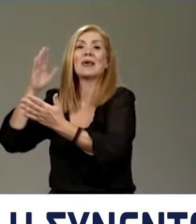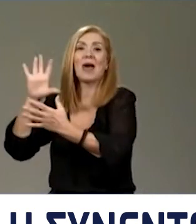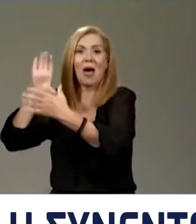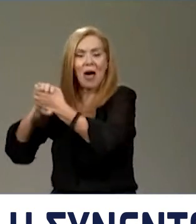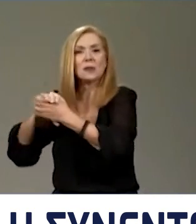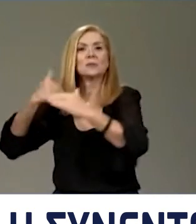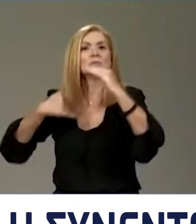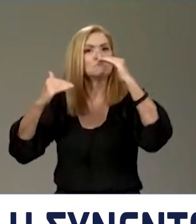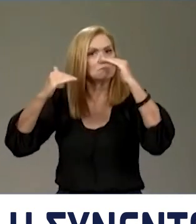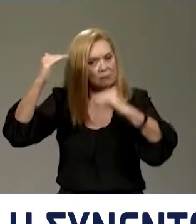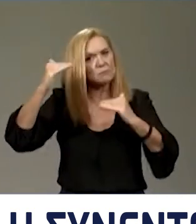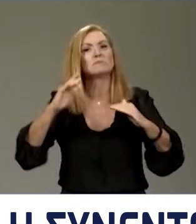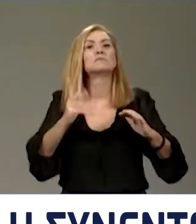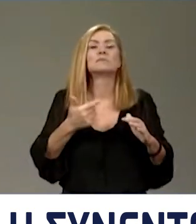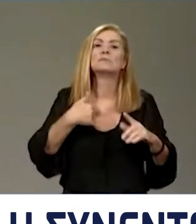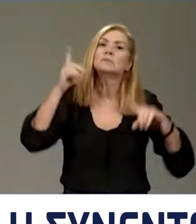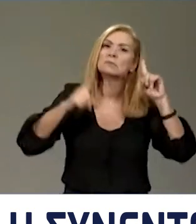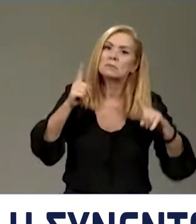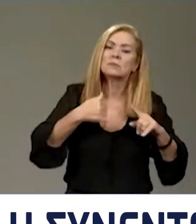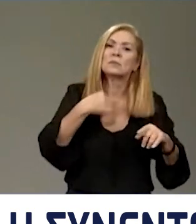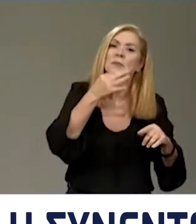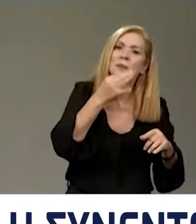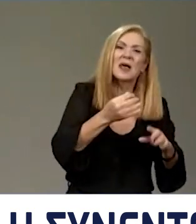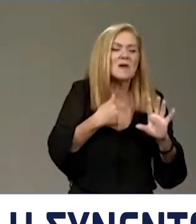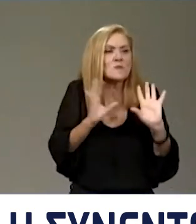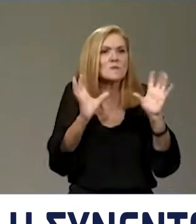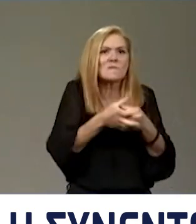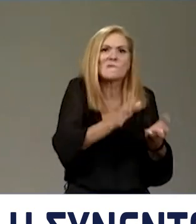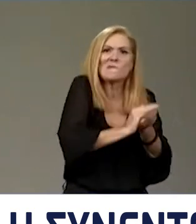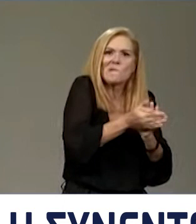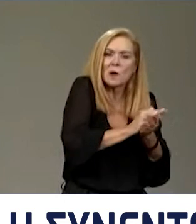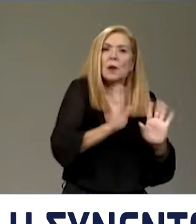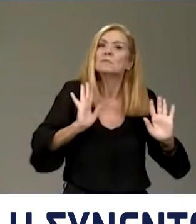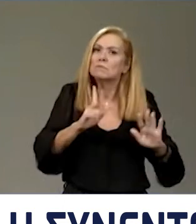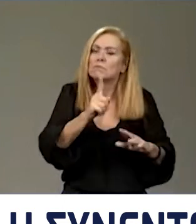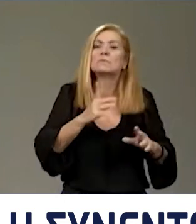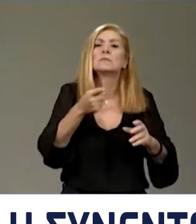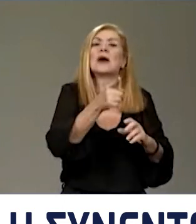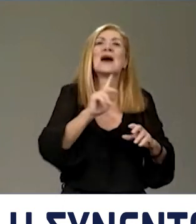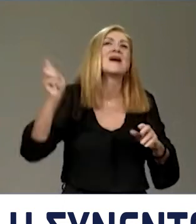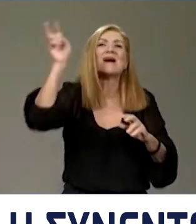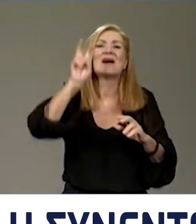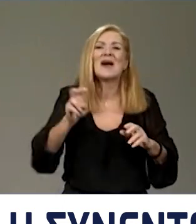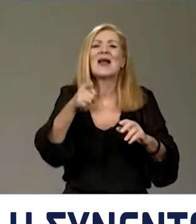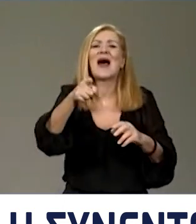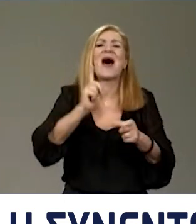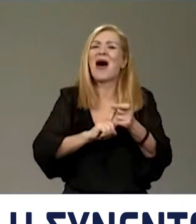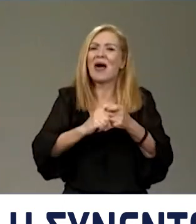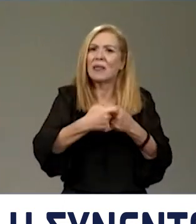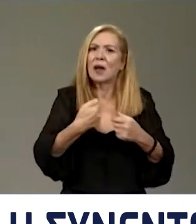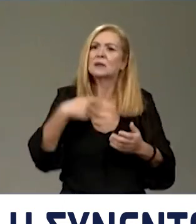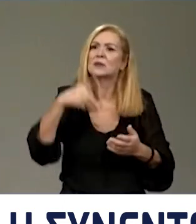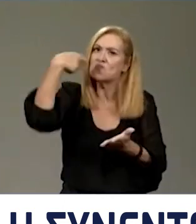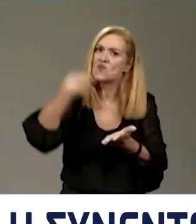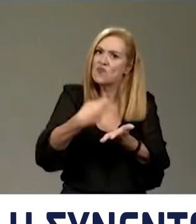διστάσαμε, μιας και με ρωτήσατε πριν και για ολιγοπόλια και για καρτέλ, να φορολογήσουμε τους παραγωγούς του ηλεκτρικού ρεύματος για τα όρονα κατέβατα κέρδη